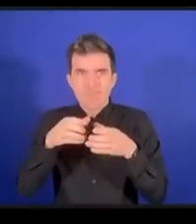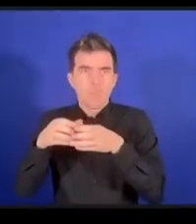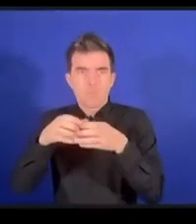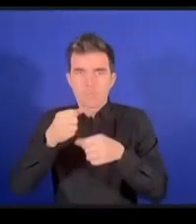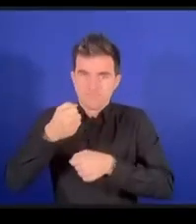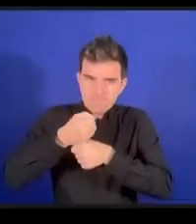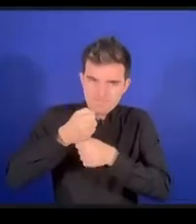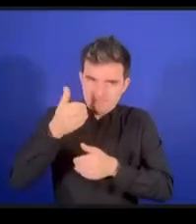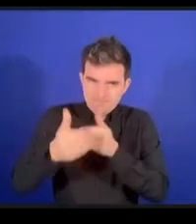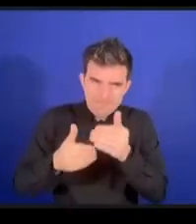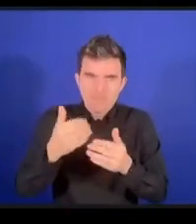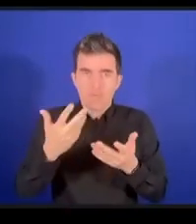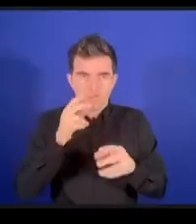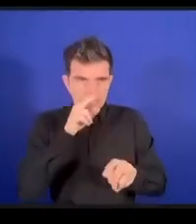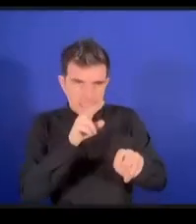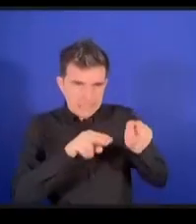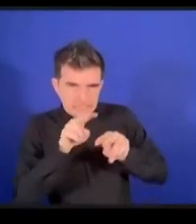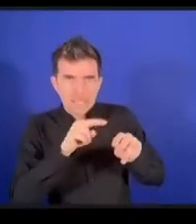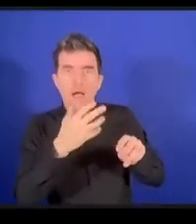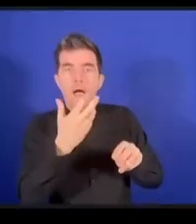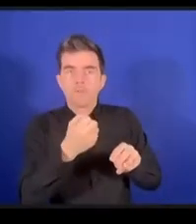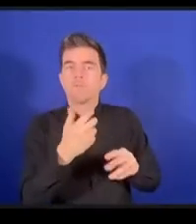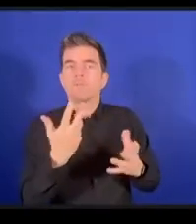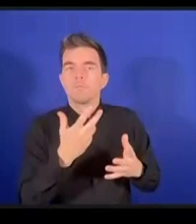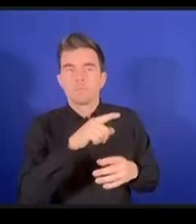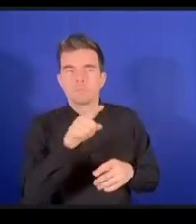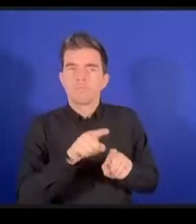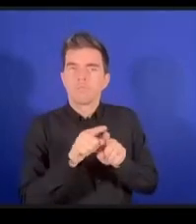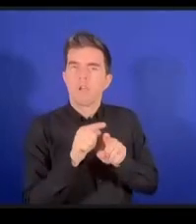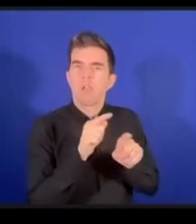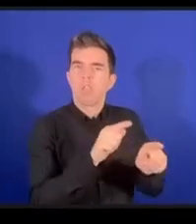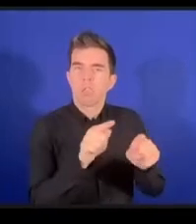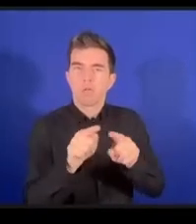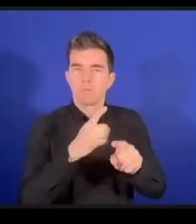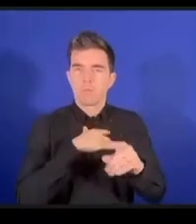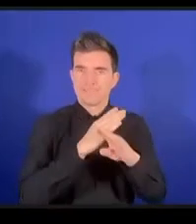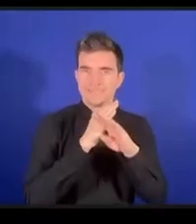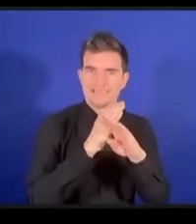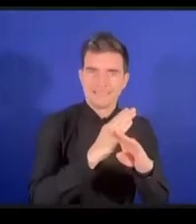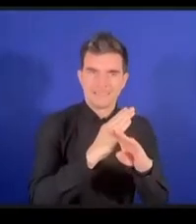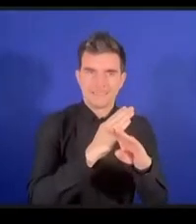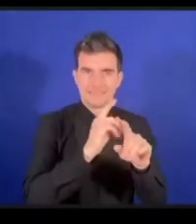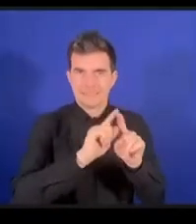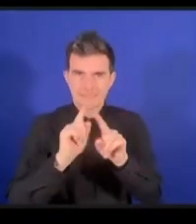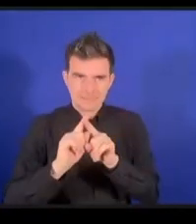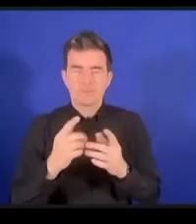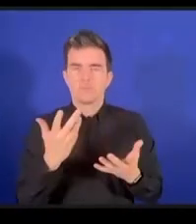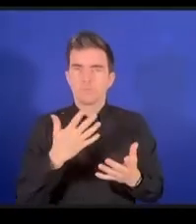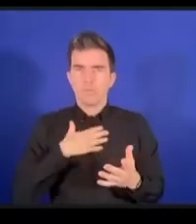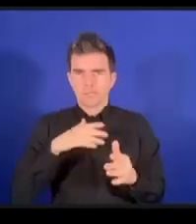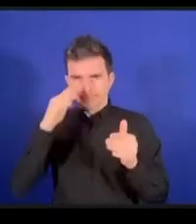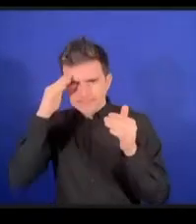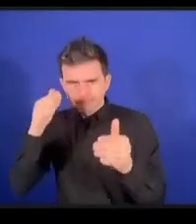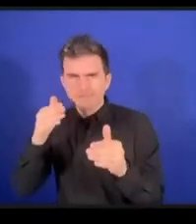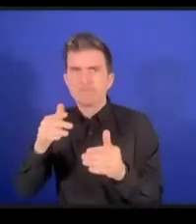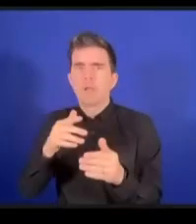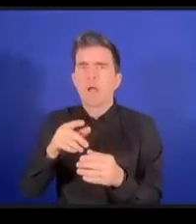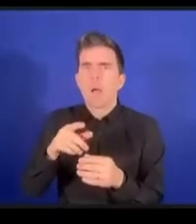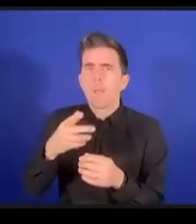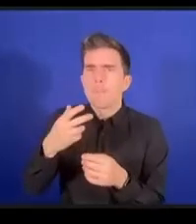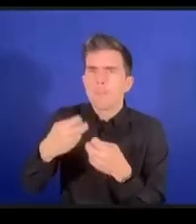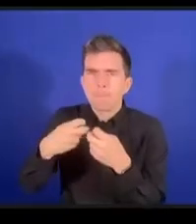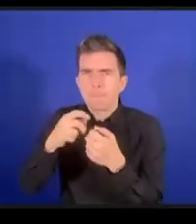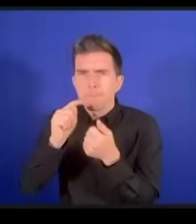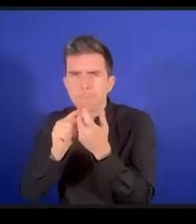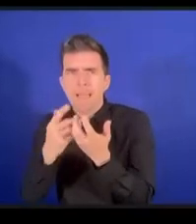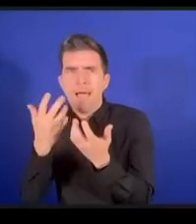な問題にフォーカスをしているわけですしかも資金もそういったところは独自で調達しています